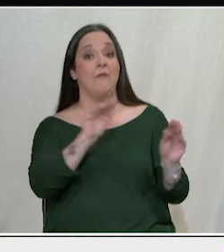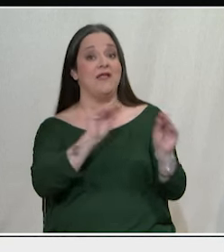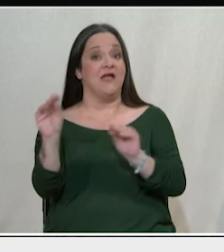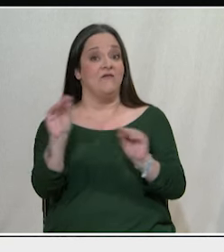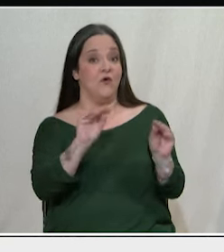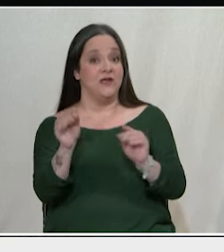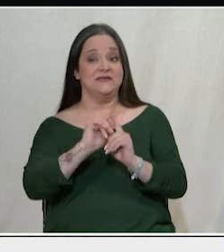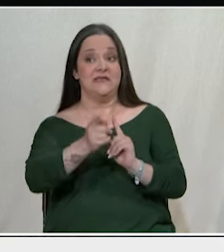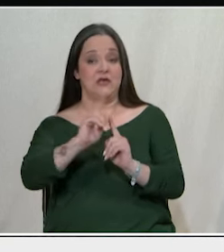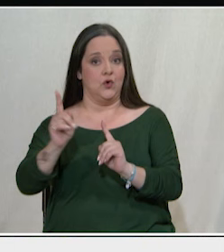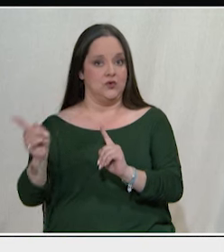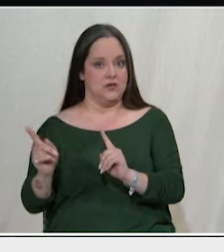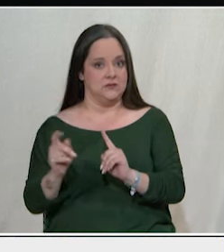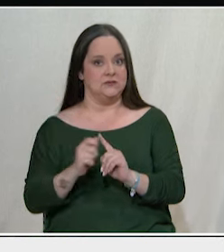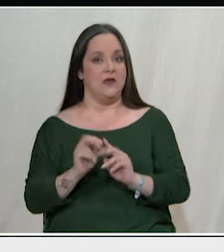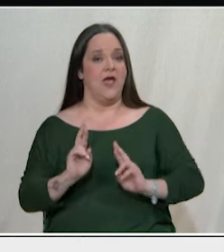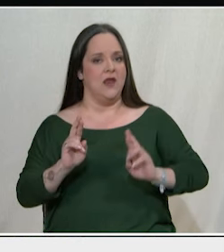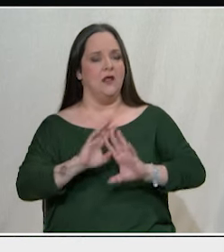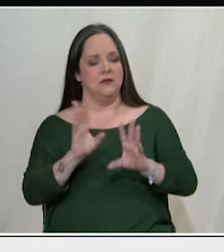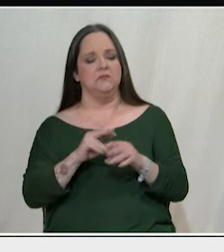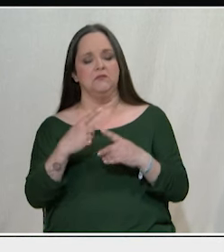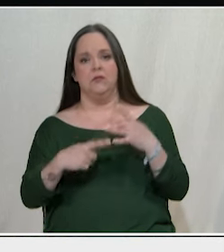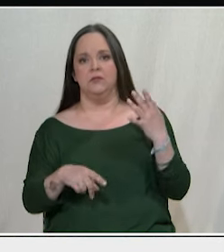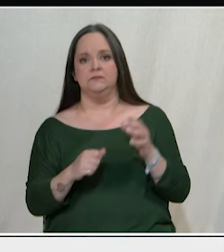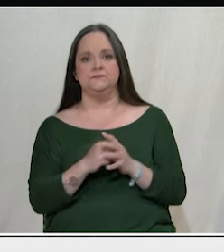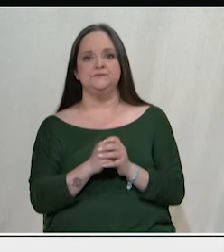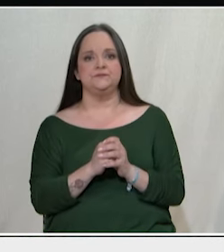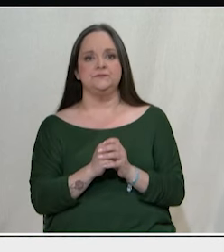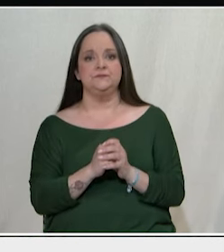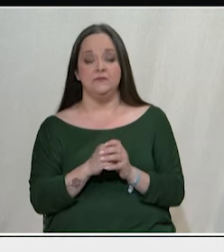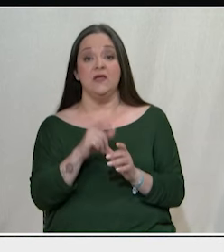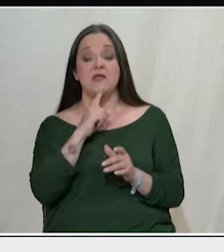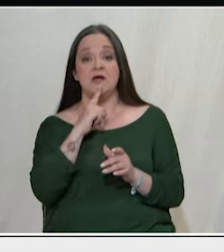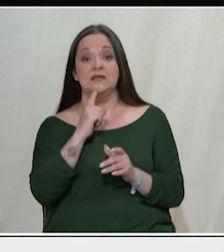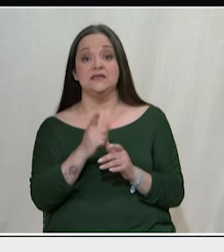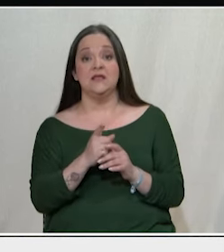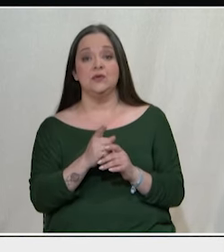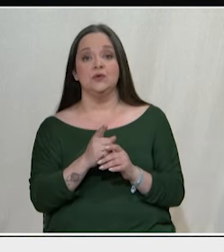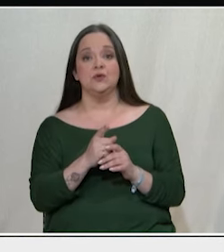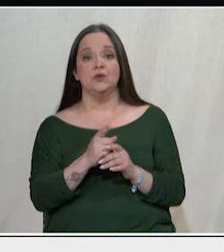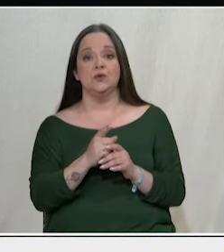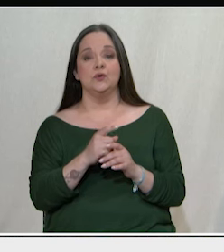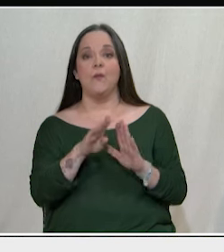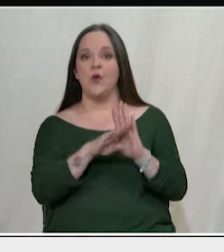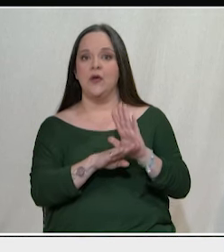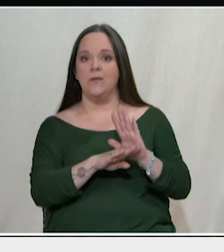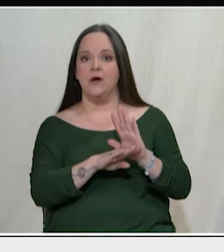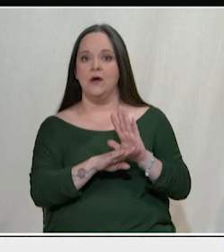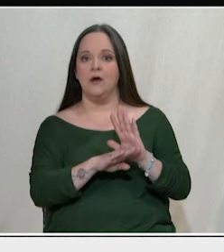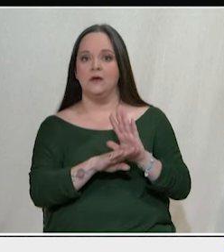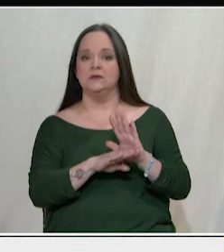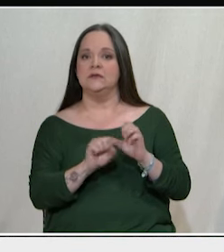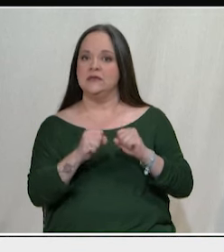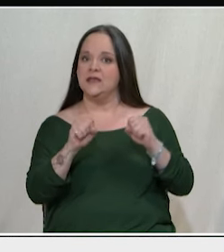στις συγκοινωνίες, στην ενέργεια κτλ. Ένα τέτοιο πρόγραμμα της κίνησης της